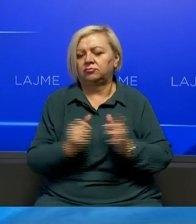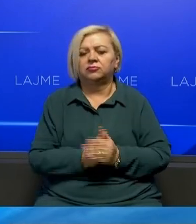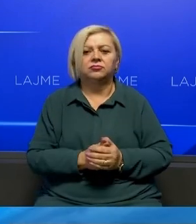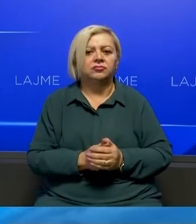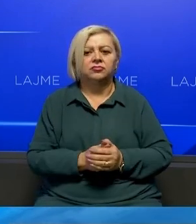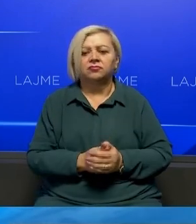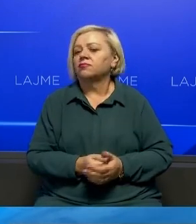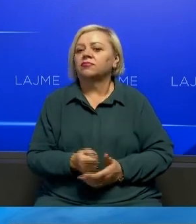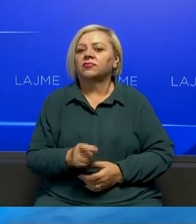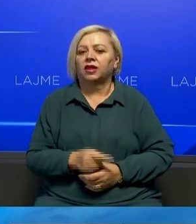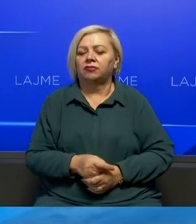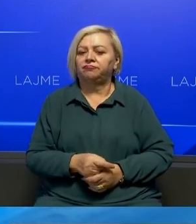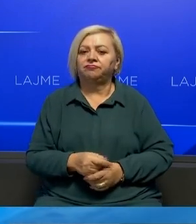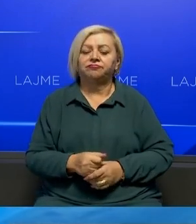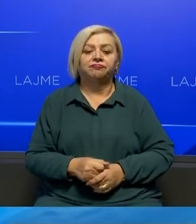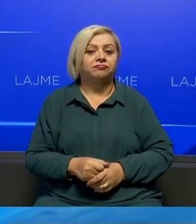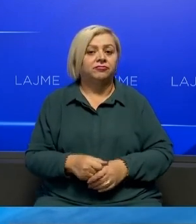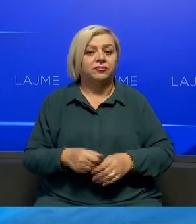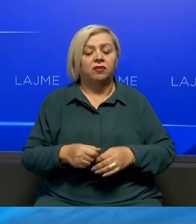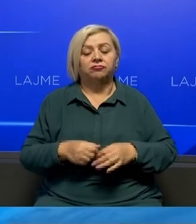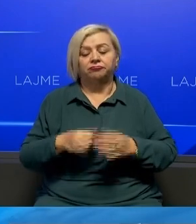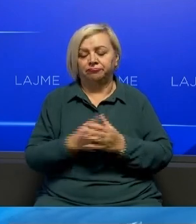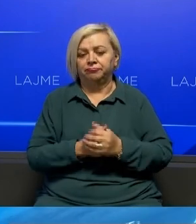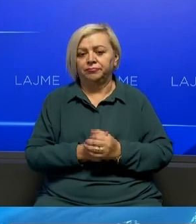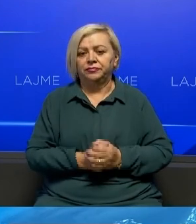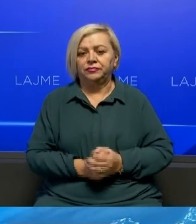këshë përdër Fultore në parlamentit Kosovës